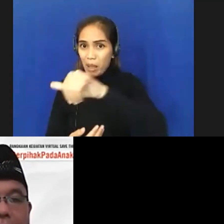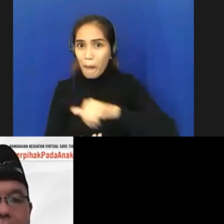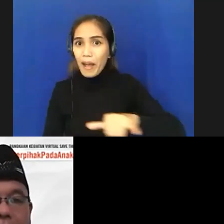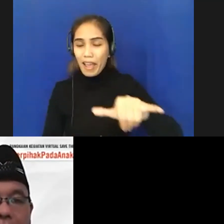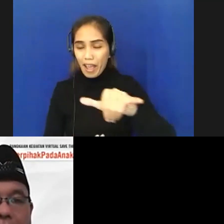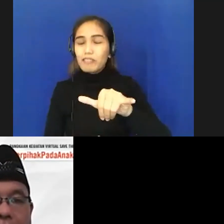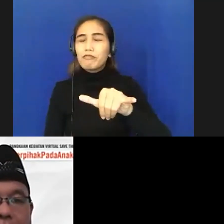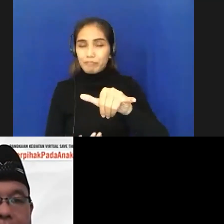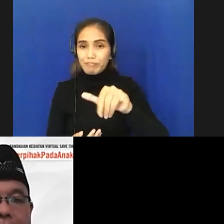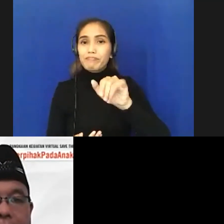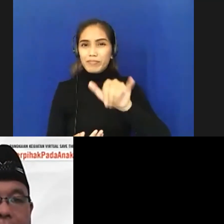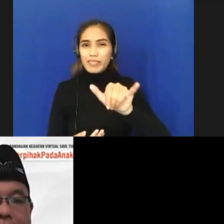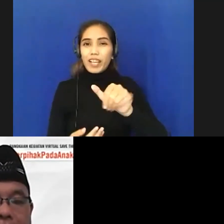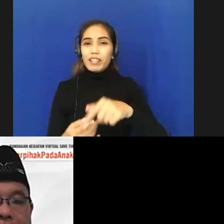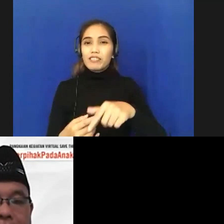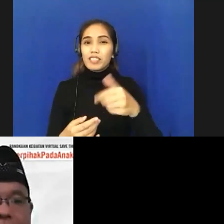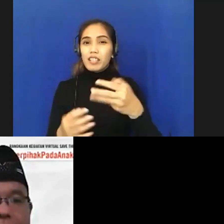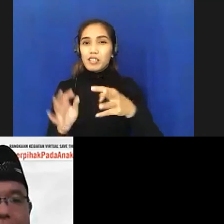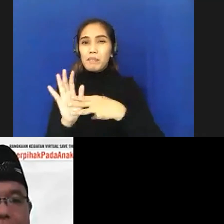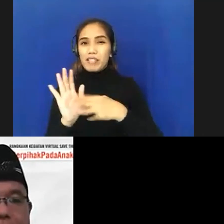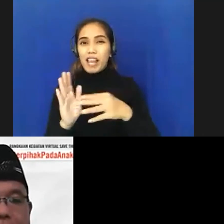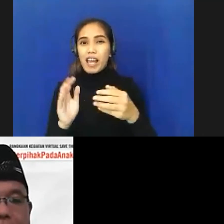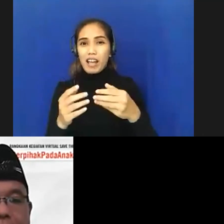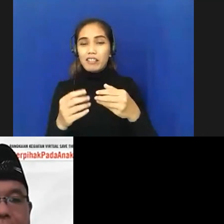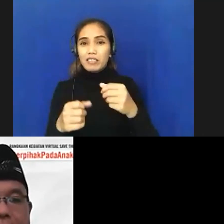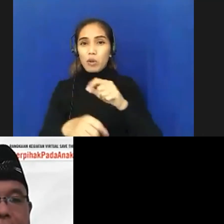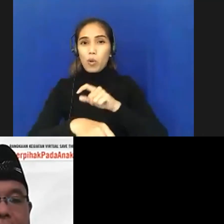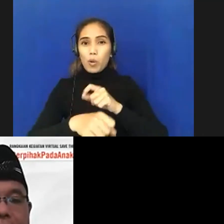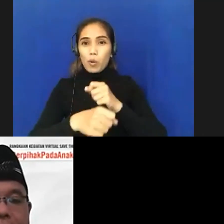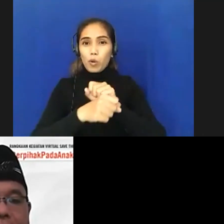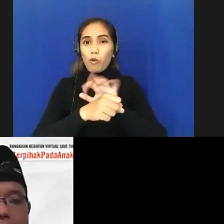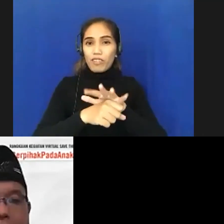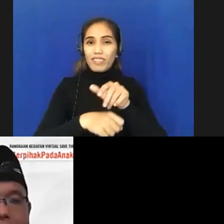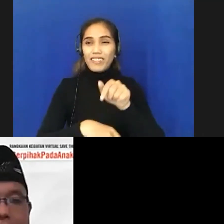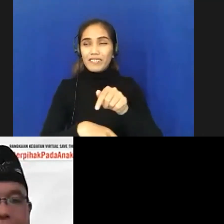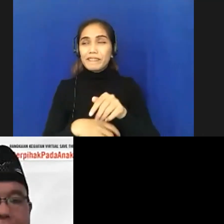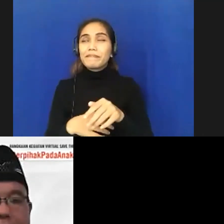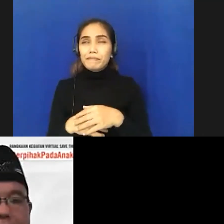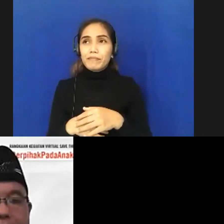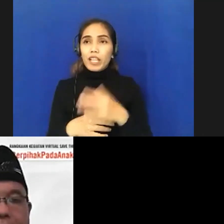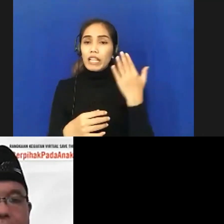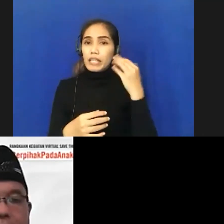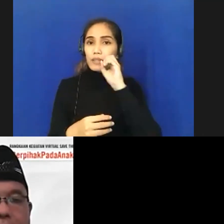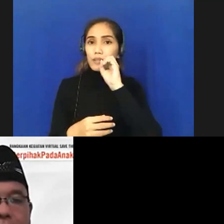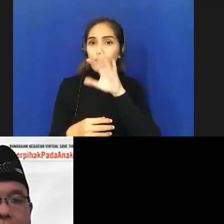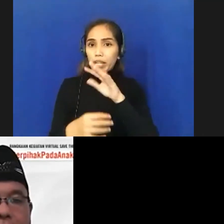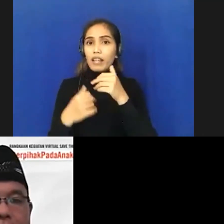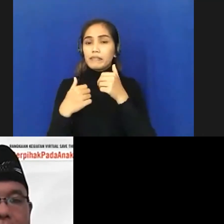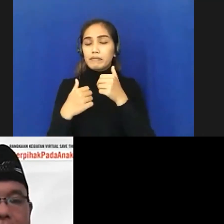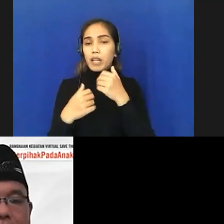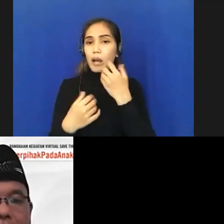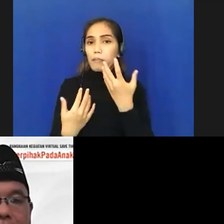pergumulan di era pandemi nah bagaimana yang saya sebutkan tadi kita tentu